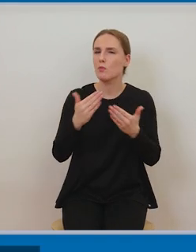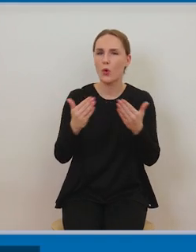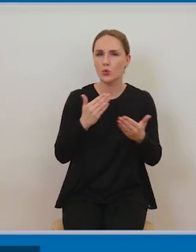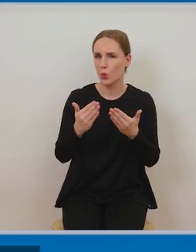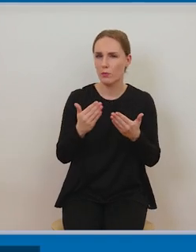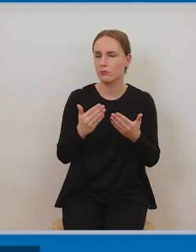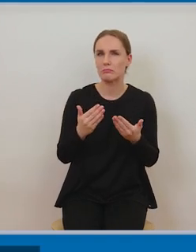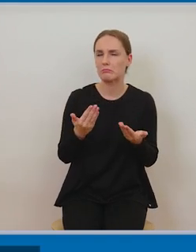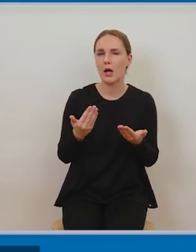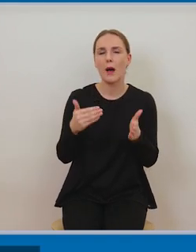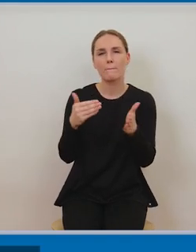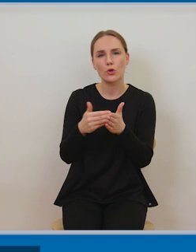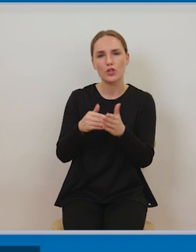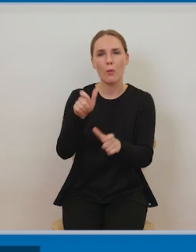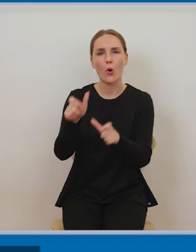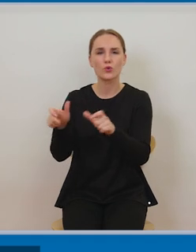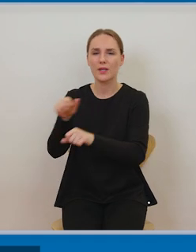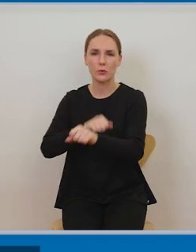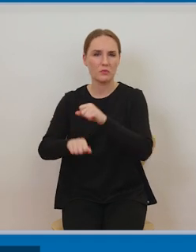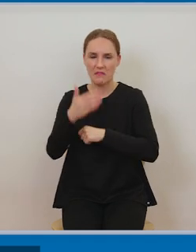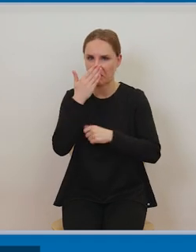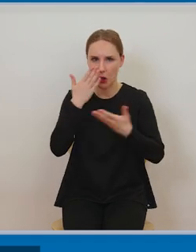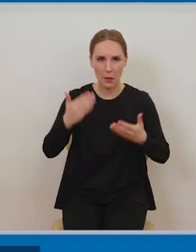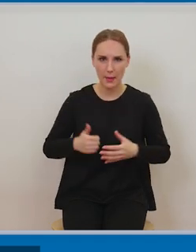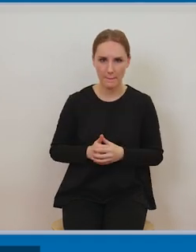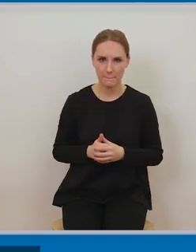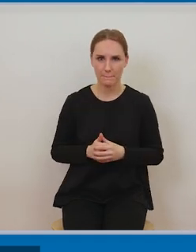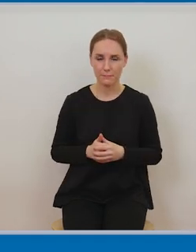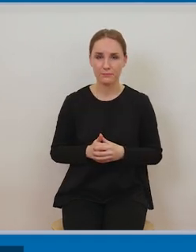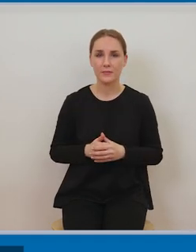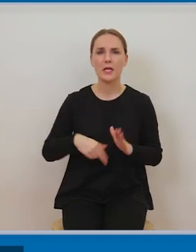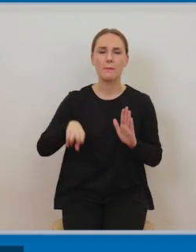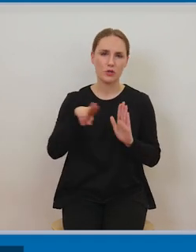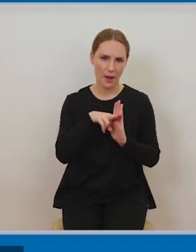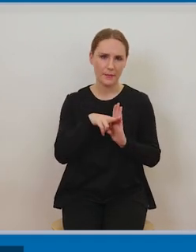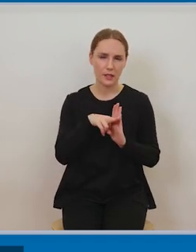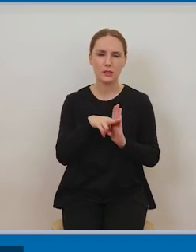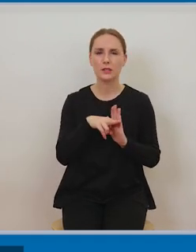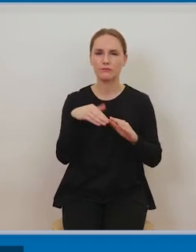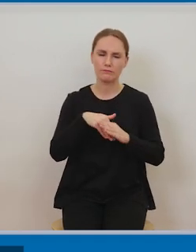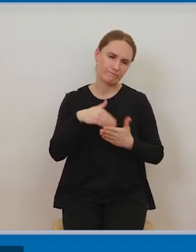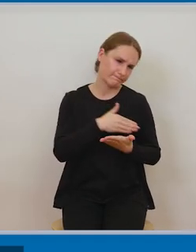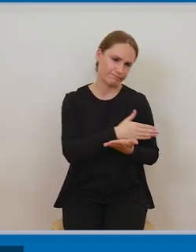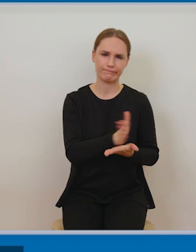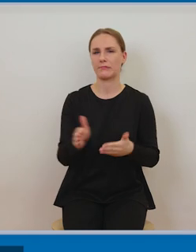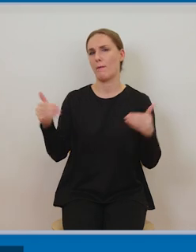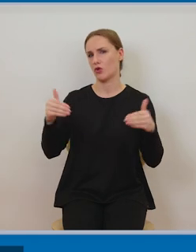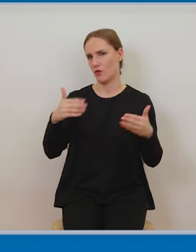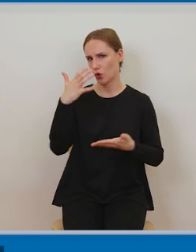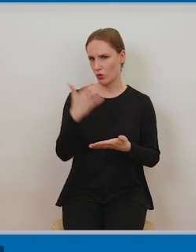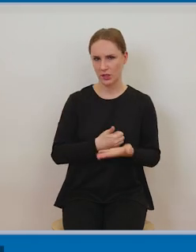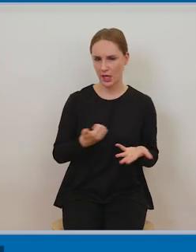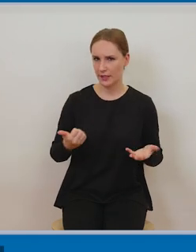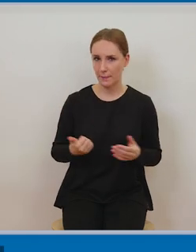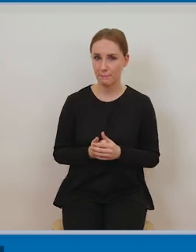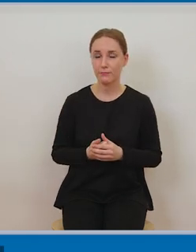Większość tych utworów, z których korzystają nauczyciele, opiekunowie dydaktyczni, to oczywiście są utwory rozpowszechnione, albo w formie tradycyjnej,